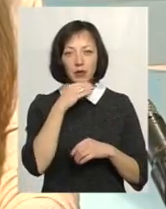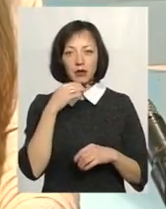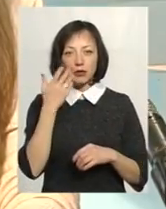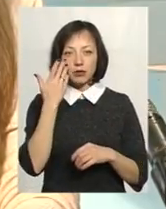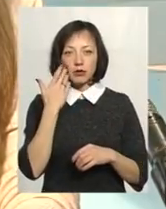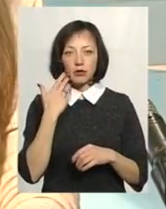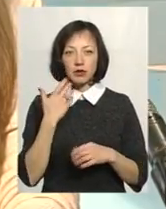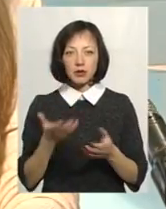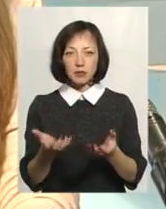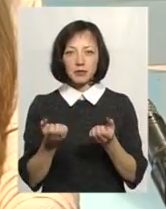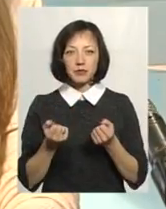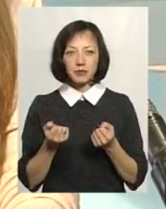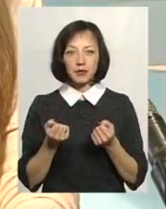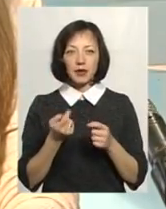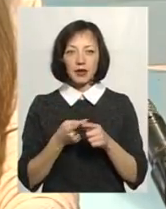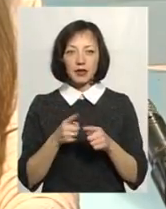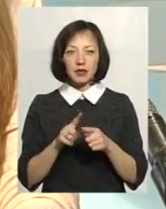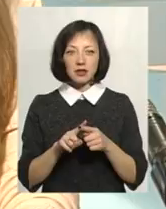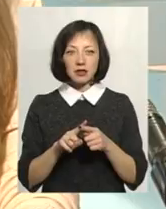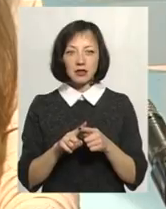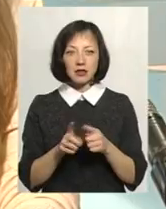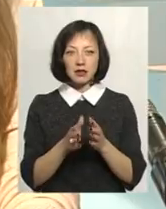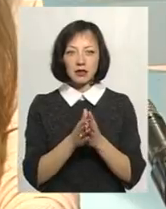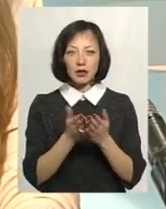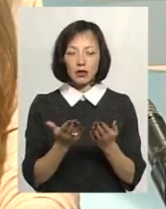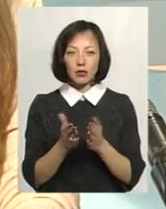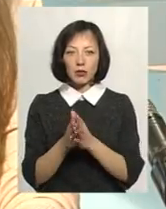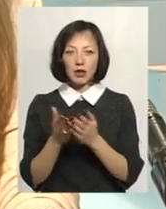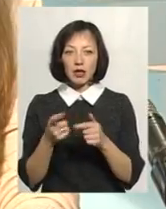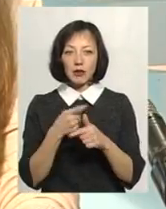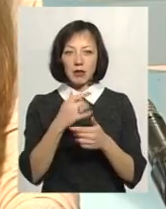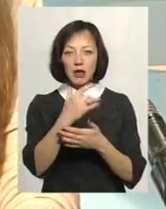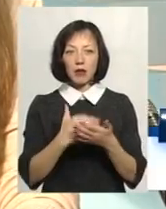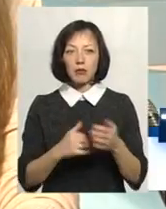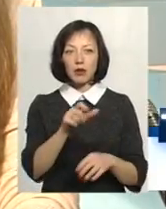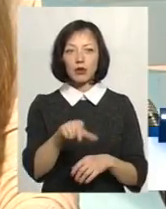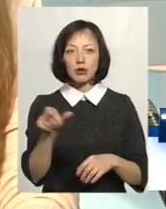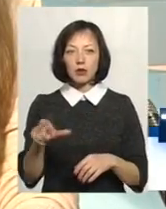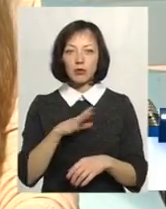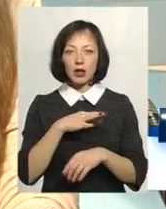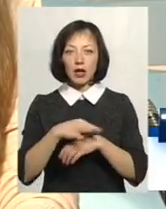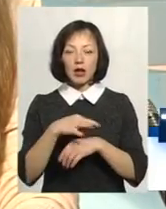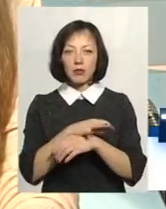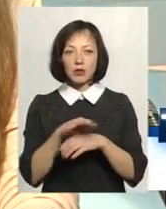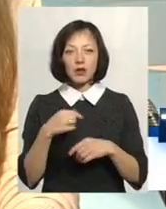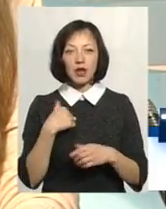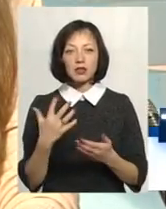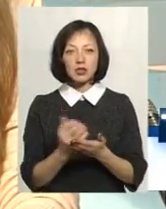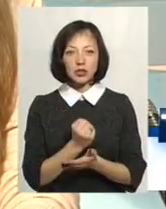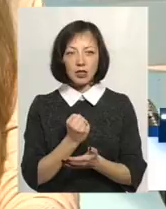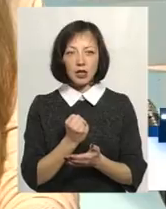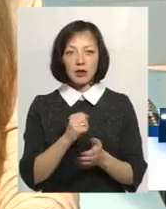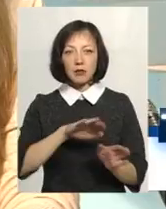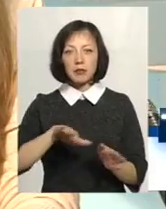ми тримали в руках ось ці томи з іменами людей, які були репресовані, я знайшла вже